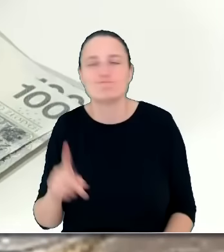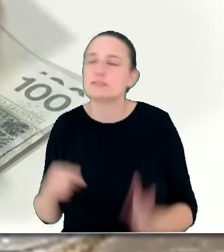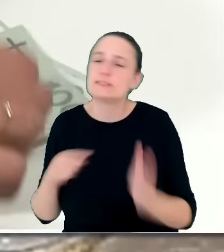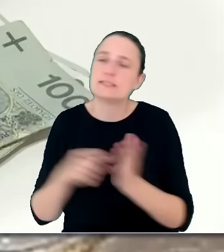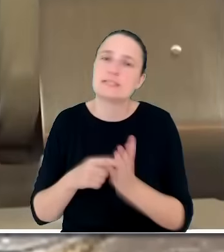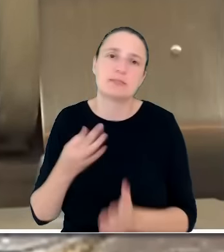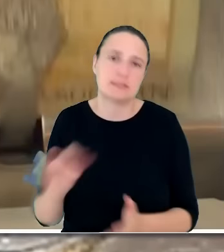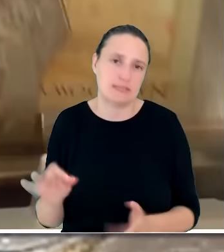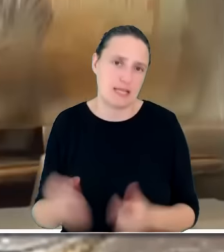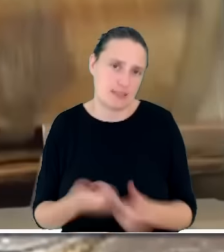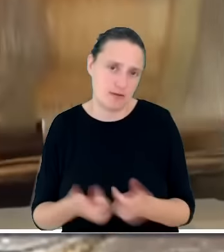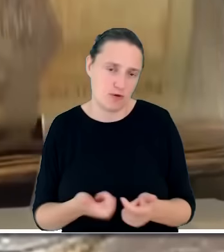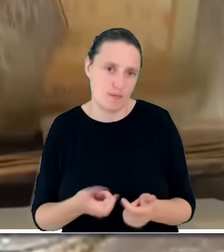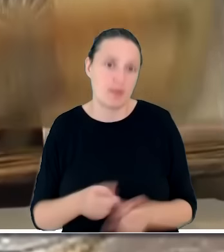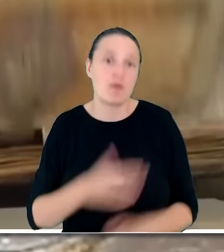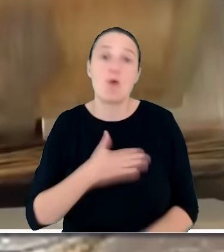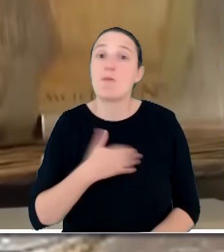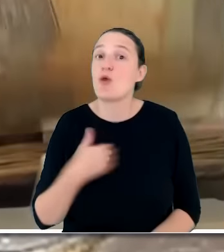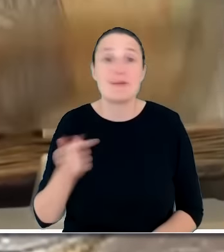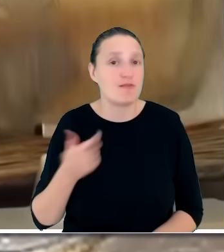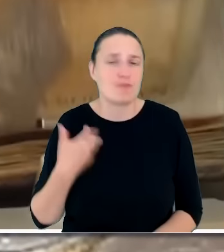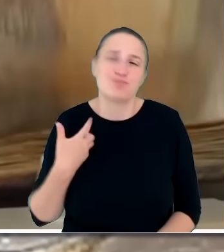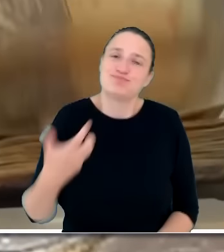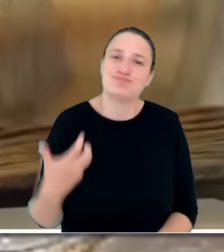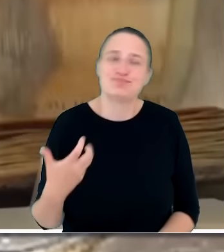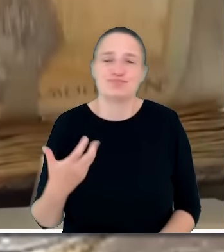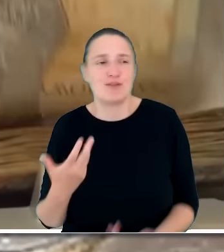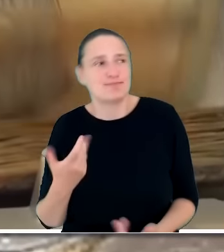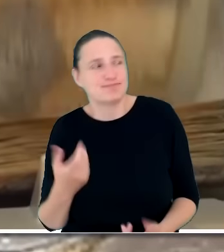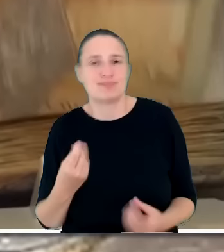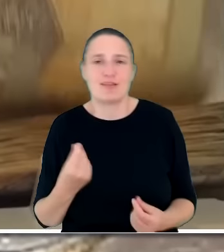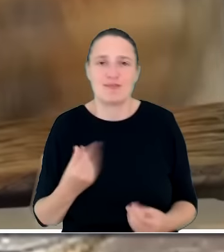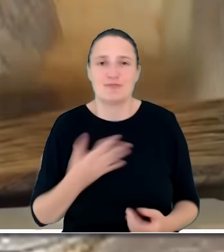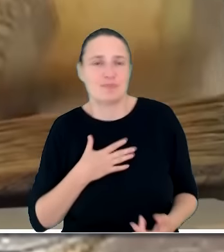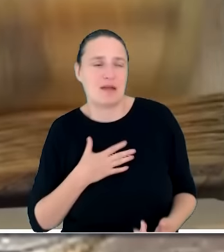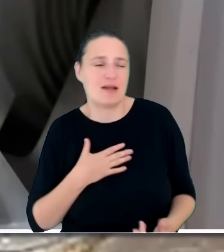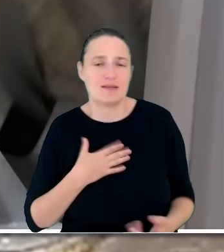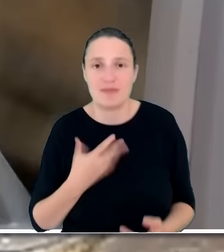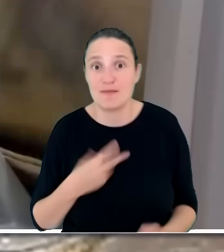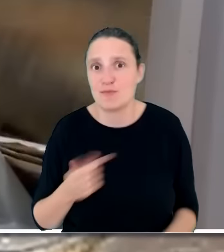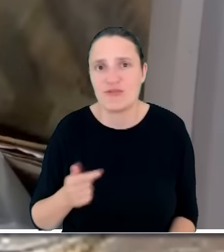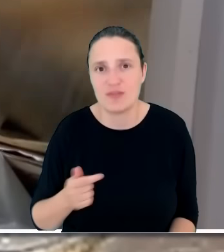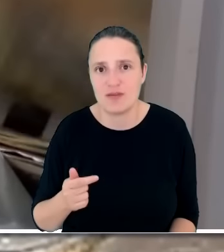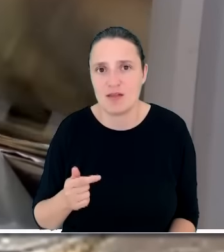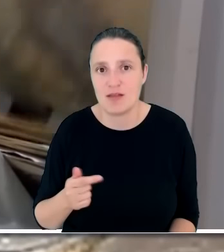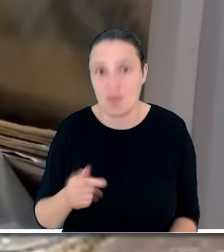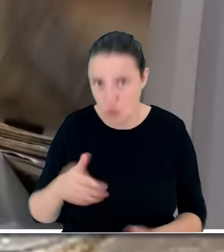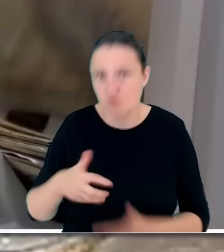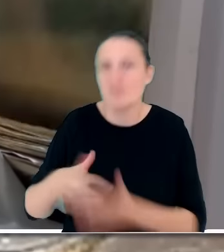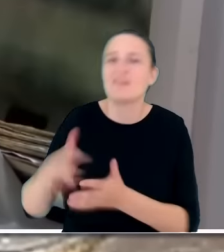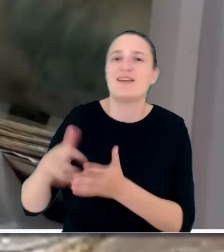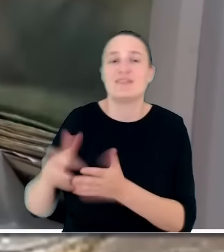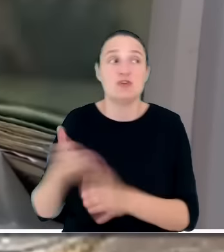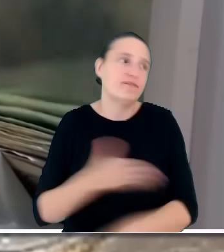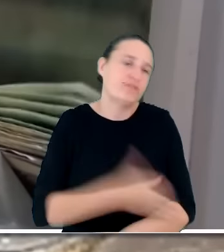jakiegoś. Polak nie ma być zamożny i bogaty. Polak nie ma prawa pozwalać sobie na dużo więcej niż wcześniej, na pierwszych